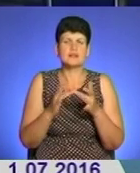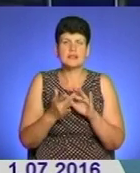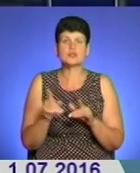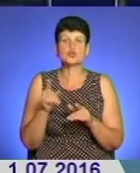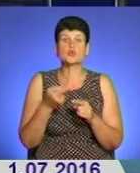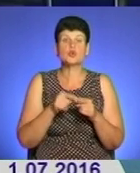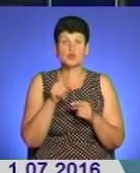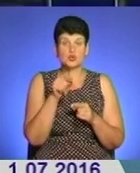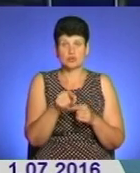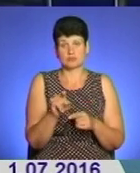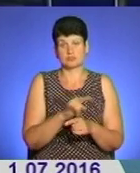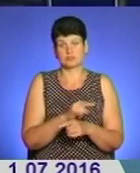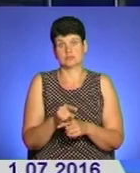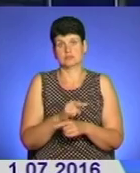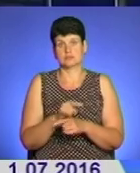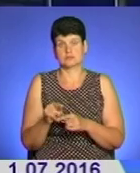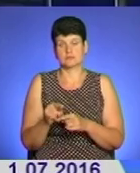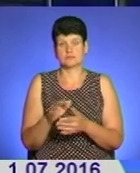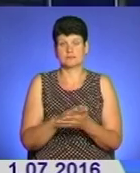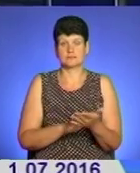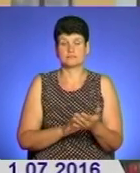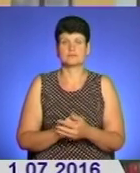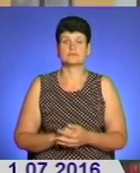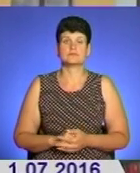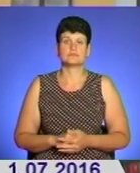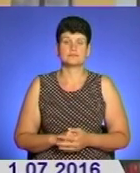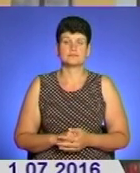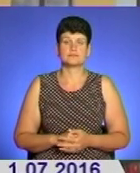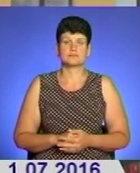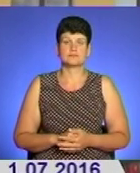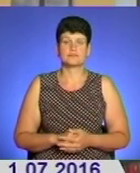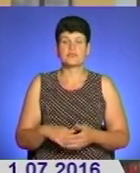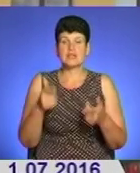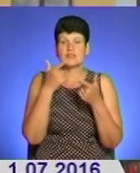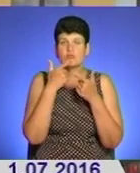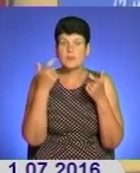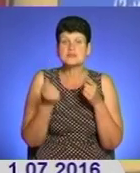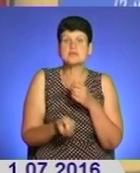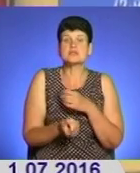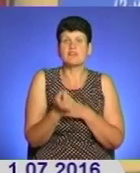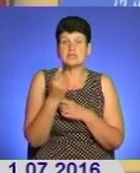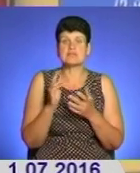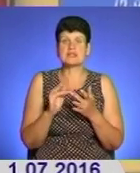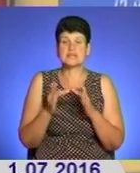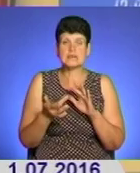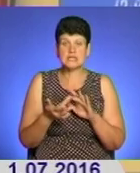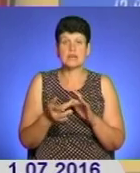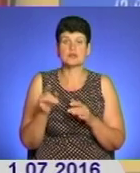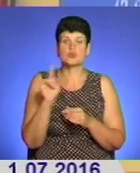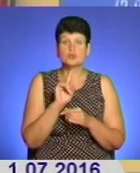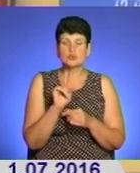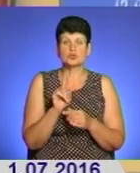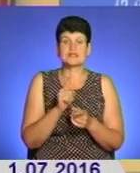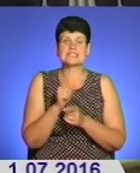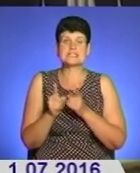щодо цього неправдива. Більше про це у сюжеті. Інформація, яка з'явилася в інтернет-видданнях щодо змін в